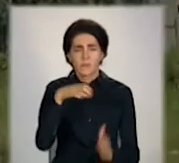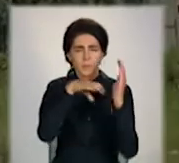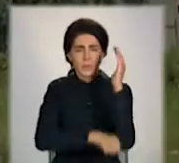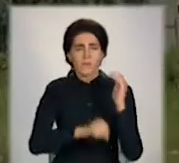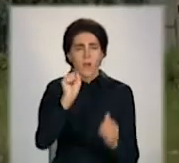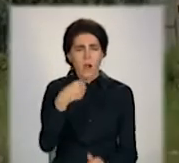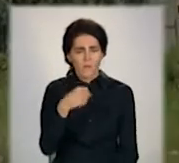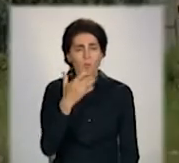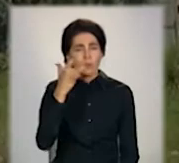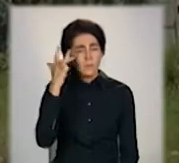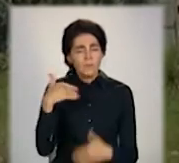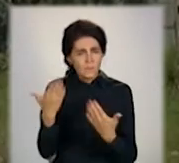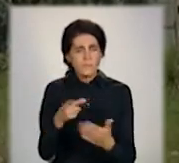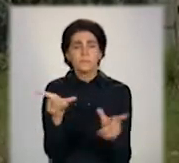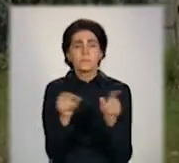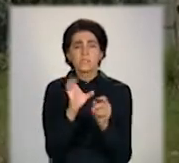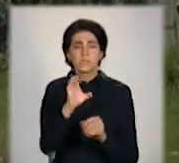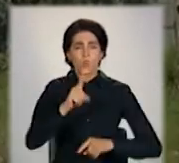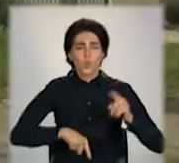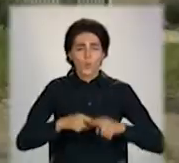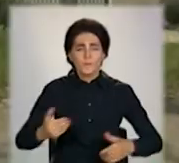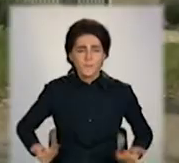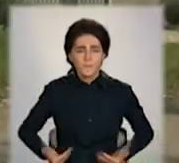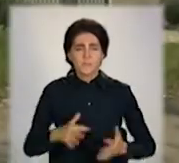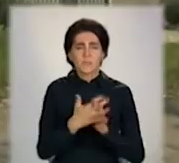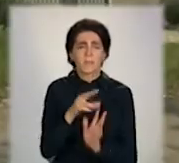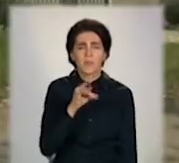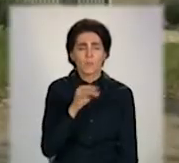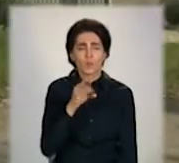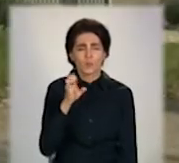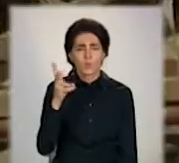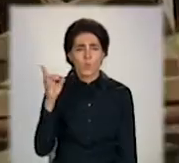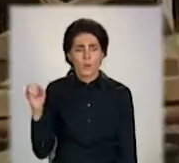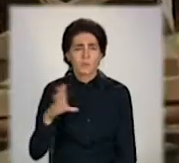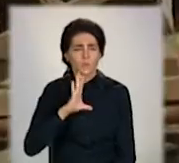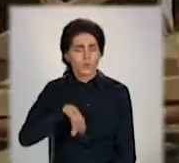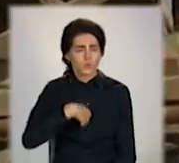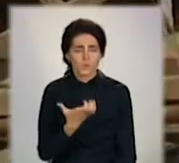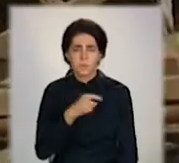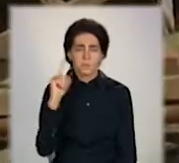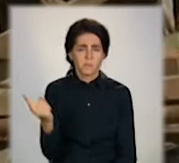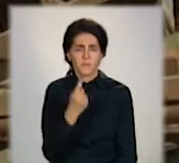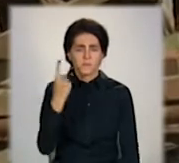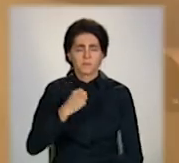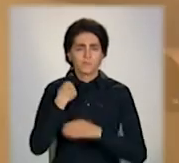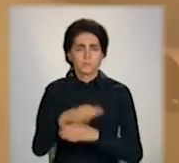Тоді дівчинка жила з батьками у селі Приморське. Жахіттям обернувся перший обстріл.